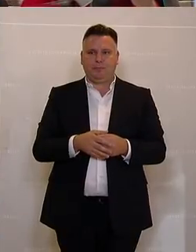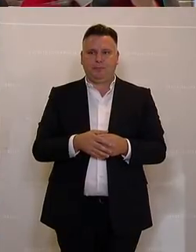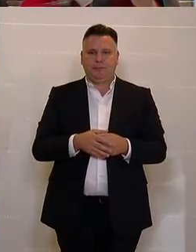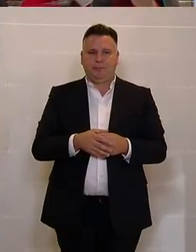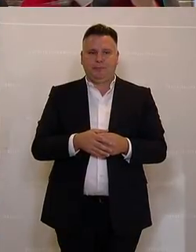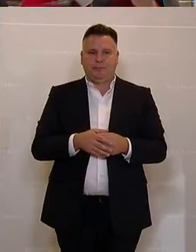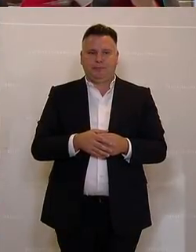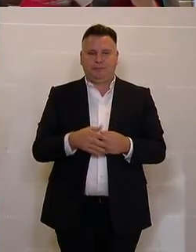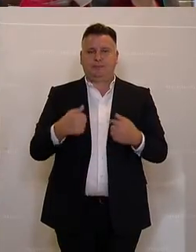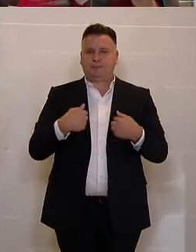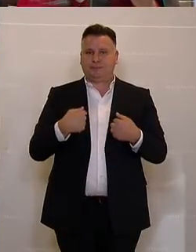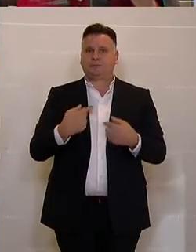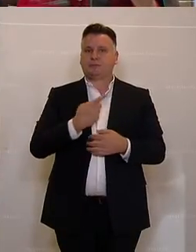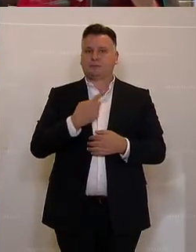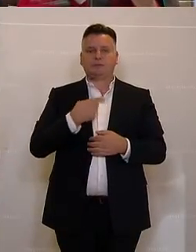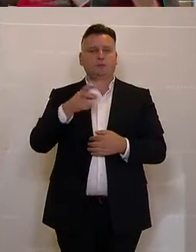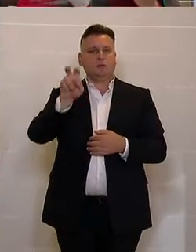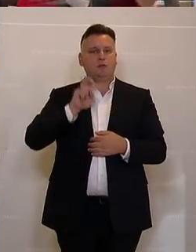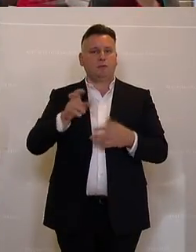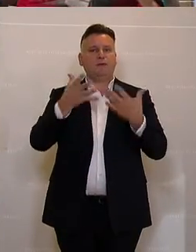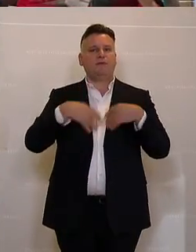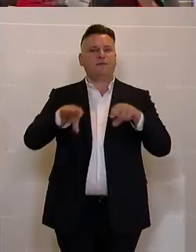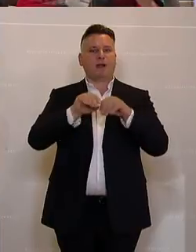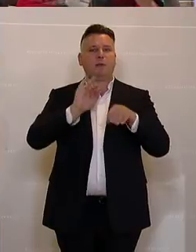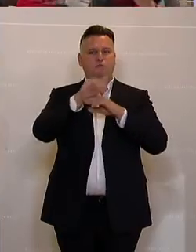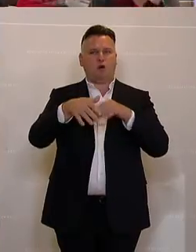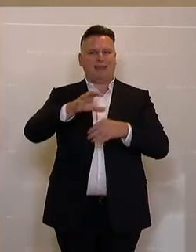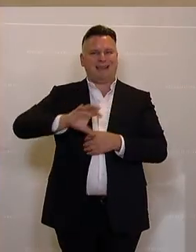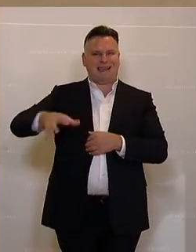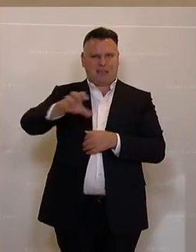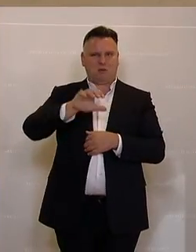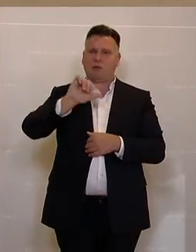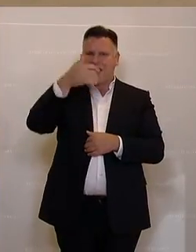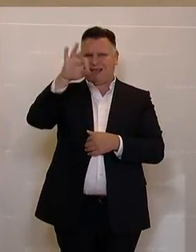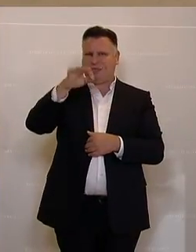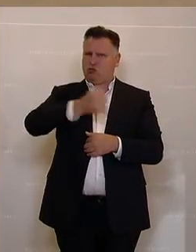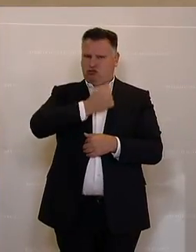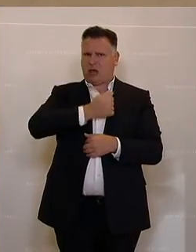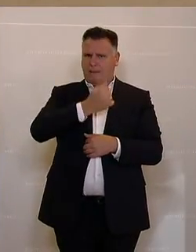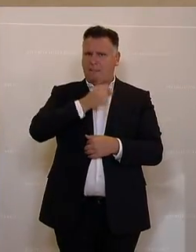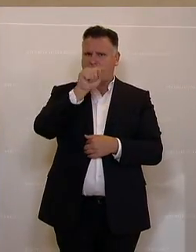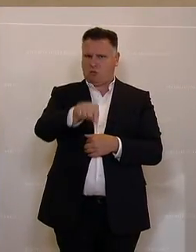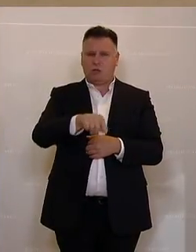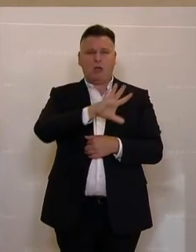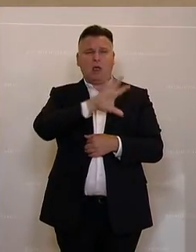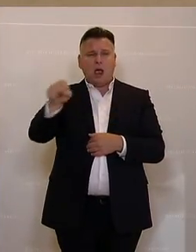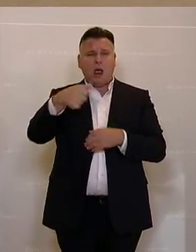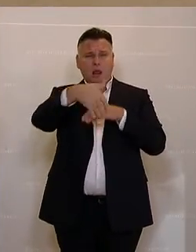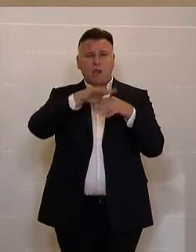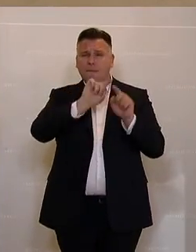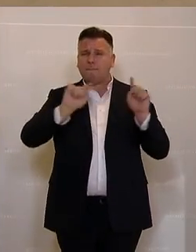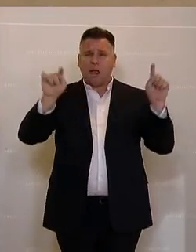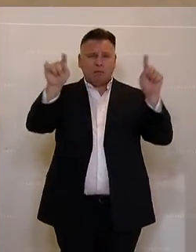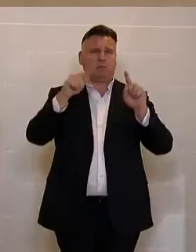Ich selbst bin Vorsitzender einer familienfreundlichen Region, die einzige in der Steiermark. Und ich kann nur allen Gemeinden generell empfehlen, diesen